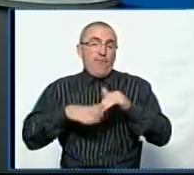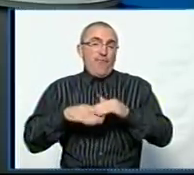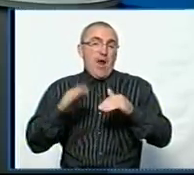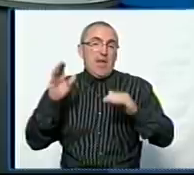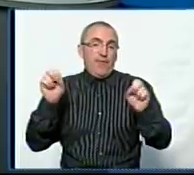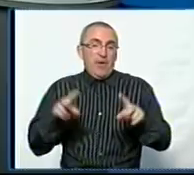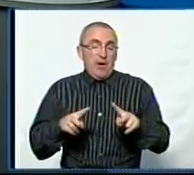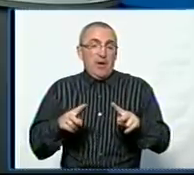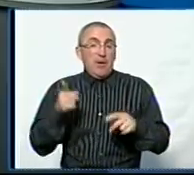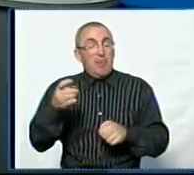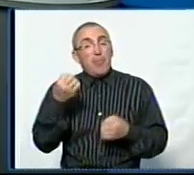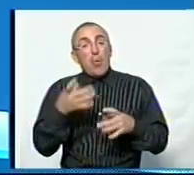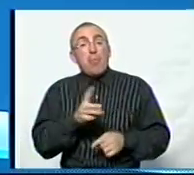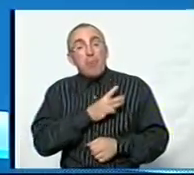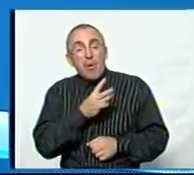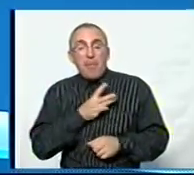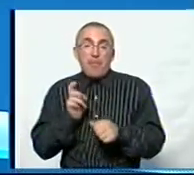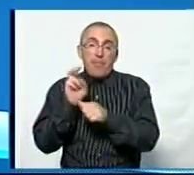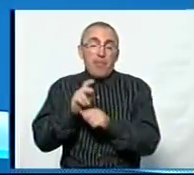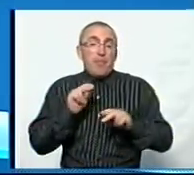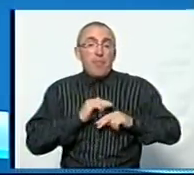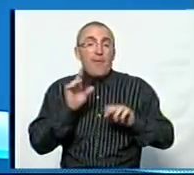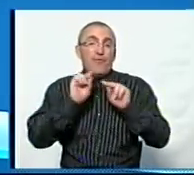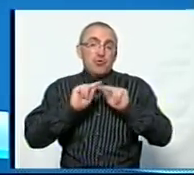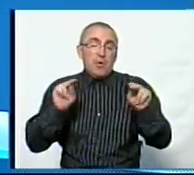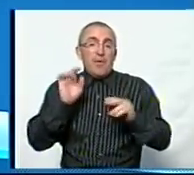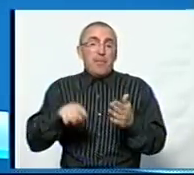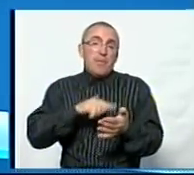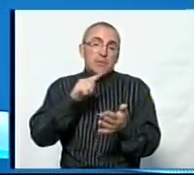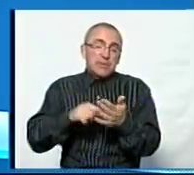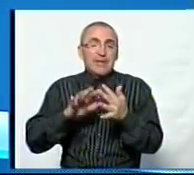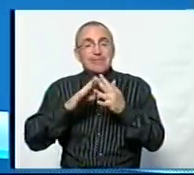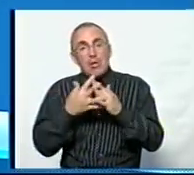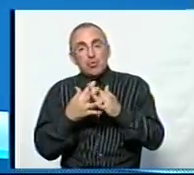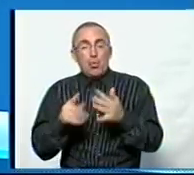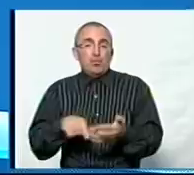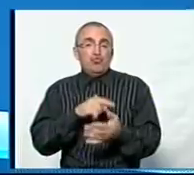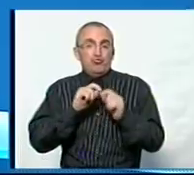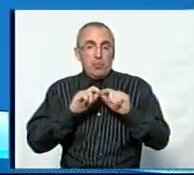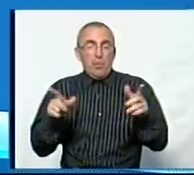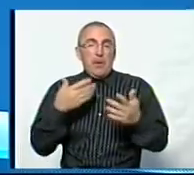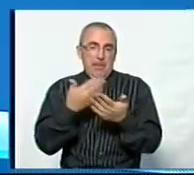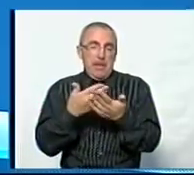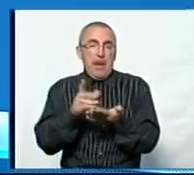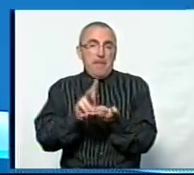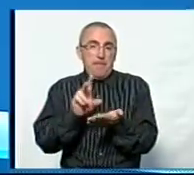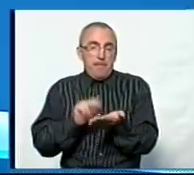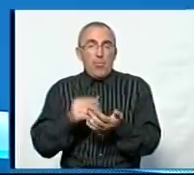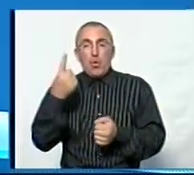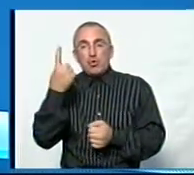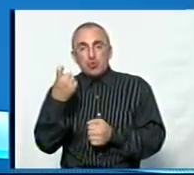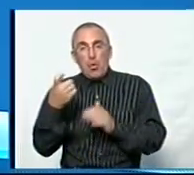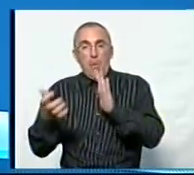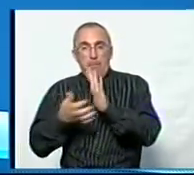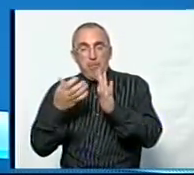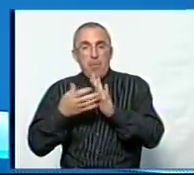І дай Бог, щоб він просто забажав прийти працювати просто вчителям в міську чи в сільську школу. Для прикладу, 100 вчителів бракує